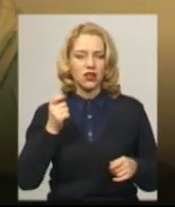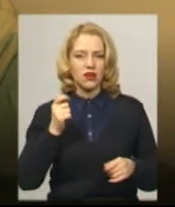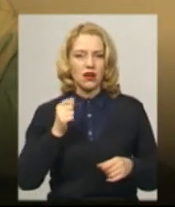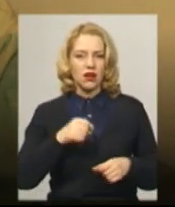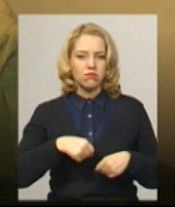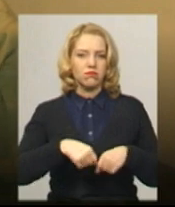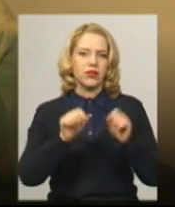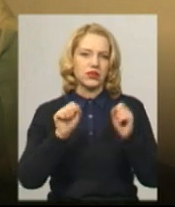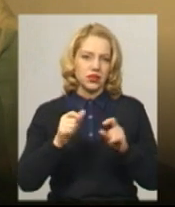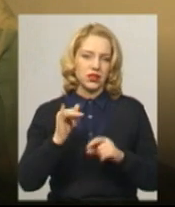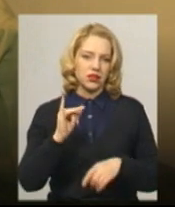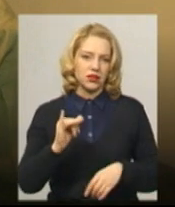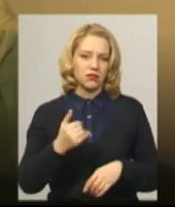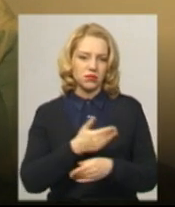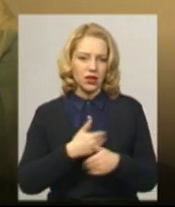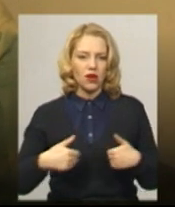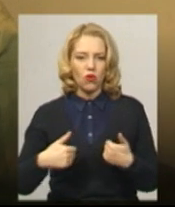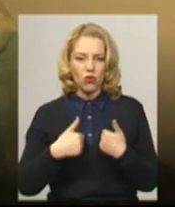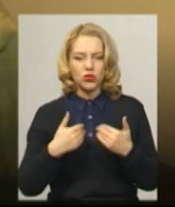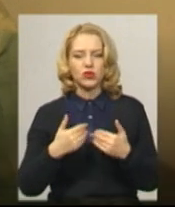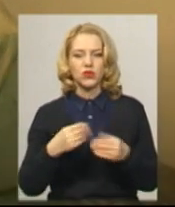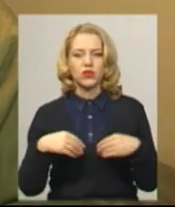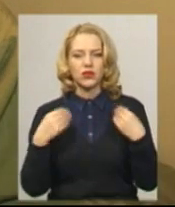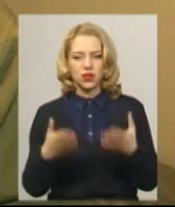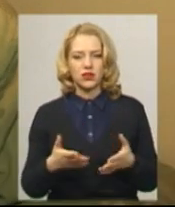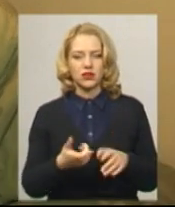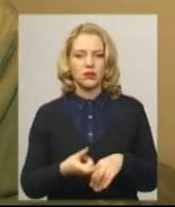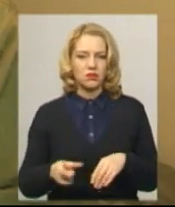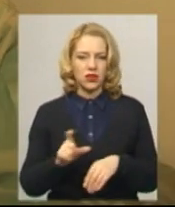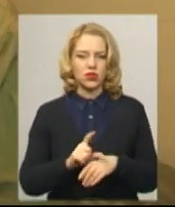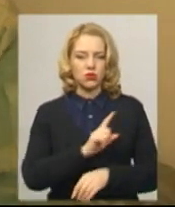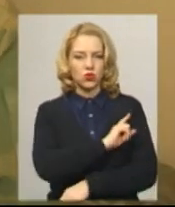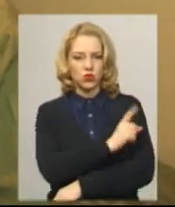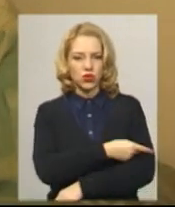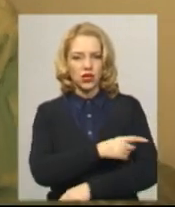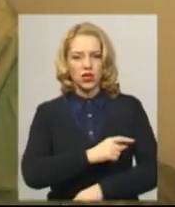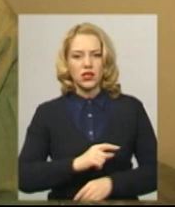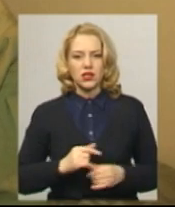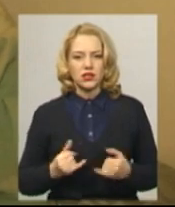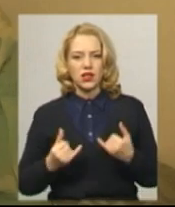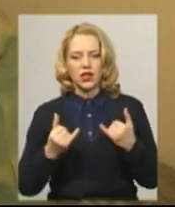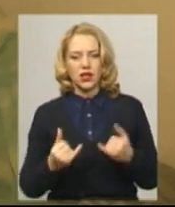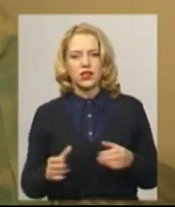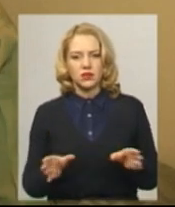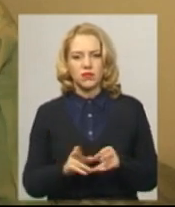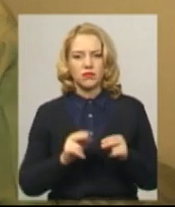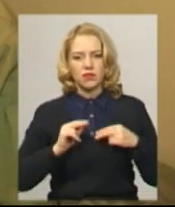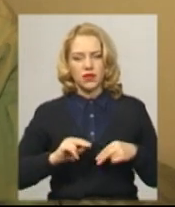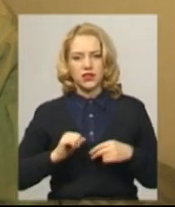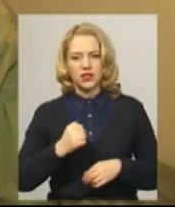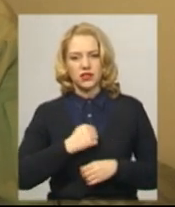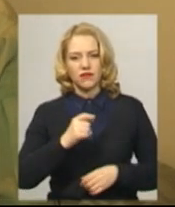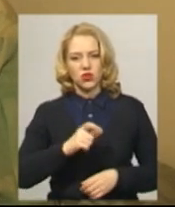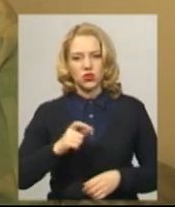хочемо, щоб дати більш потужні зусилля для співпраці з військовими,